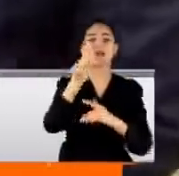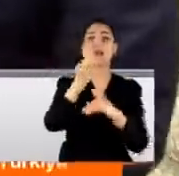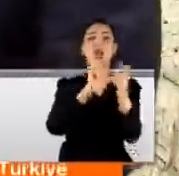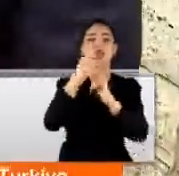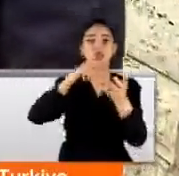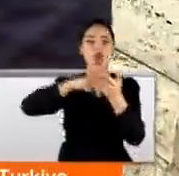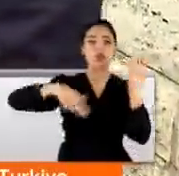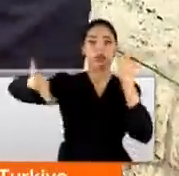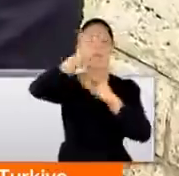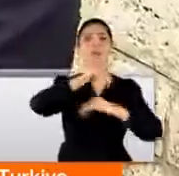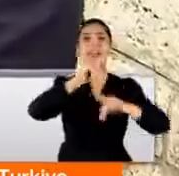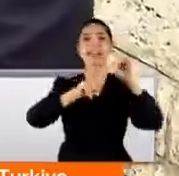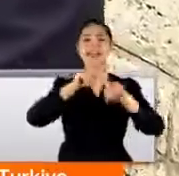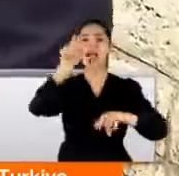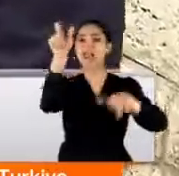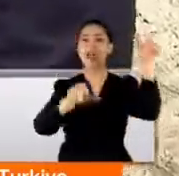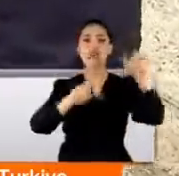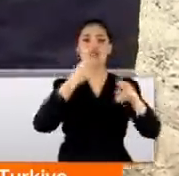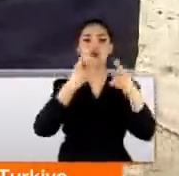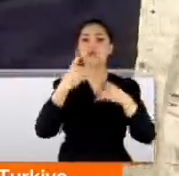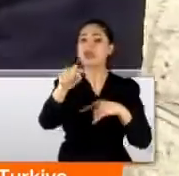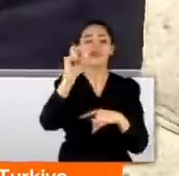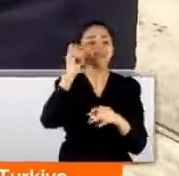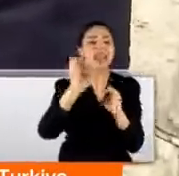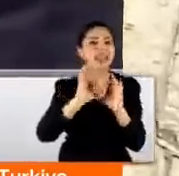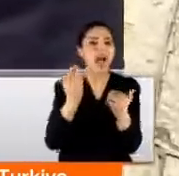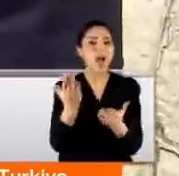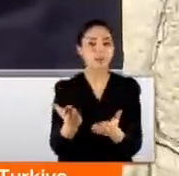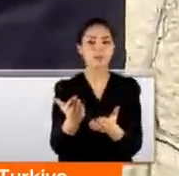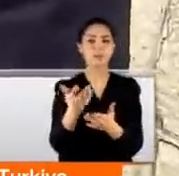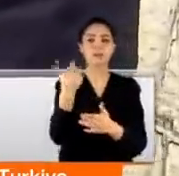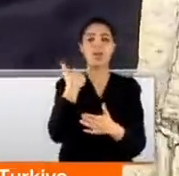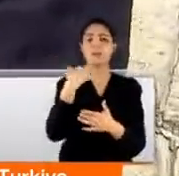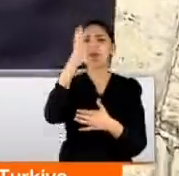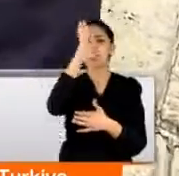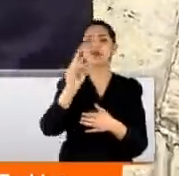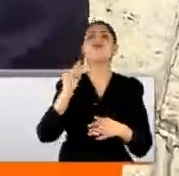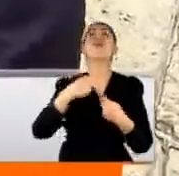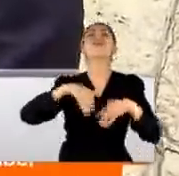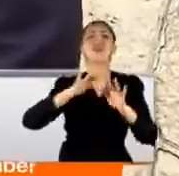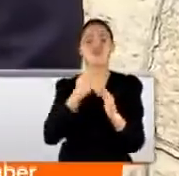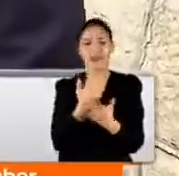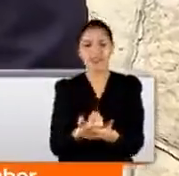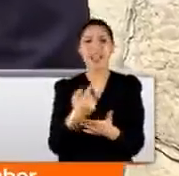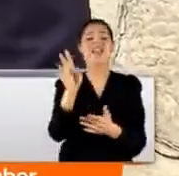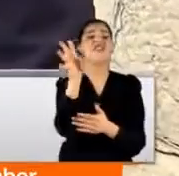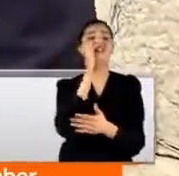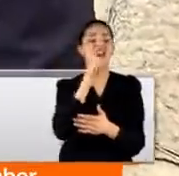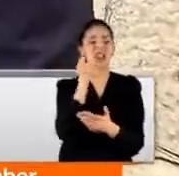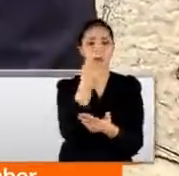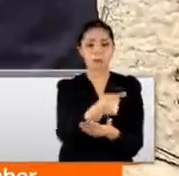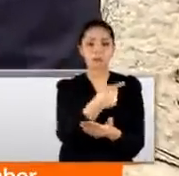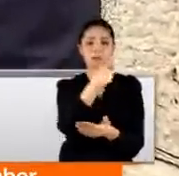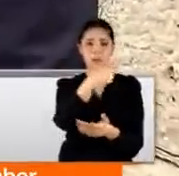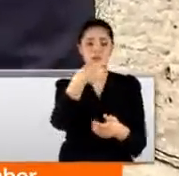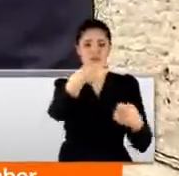sözleşme siyasilerin de gündemindeydi. Efendim ne diyorsunuz o sözleşmeye? Valla hiç kimse vazgeçilmez değildir. WhatsApp bu